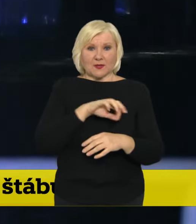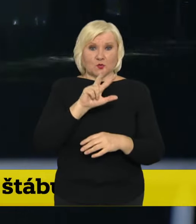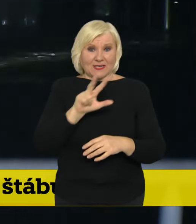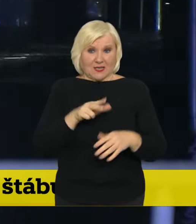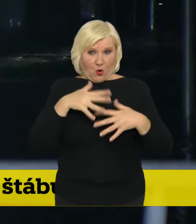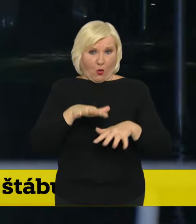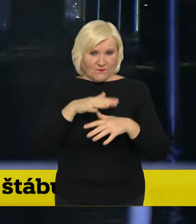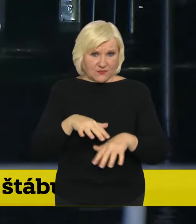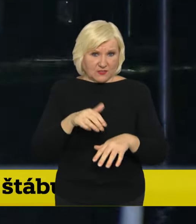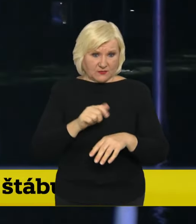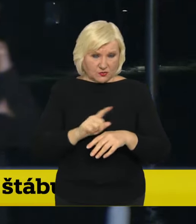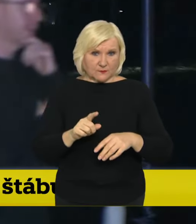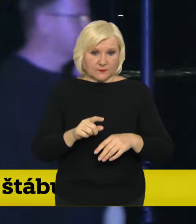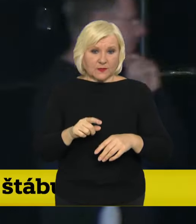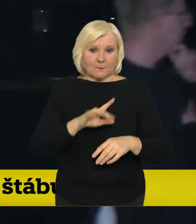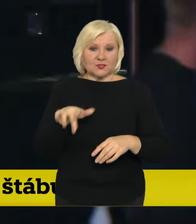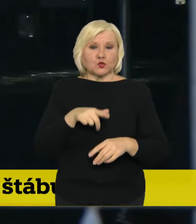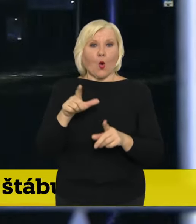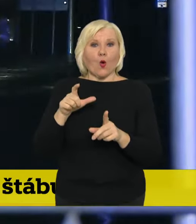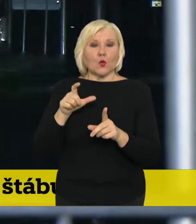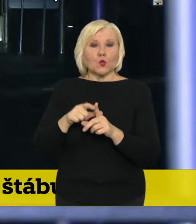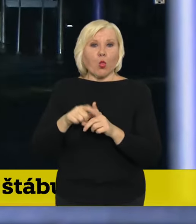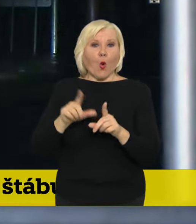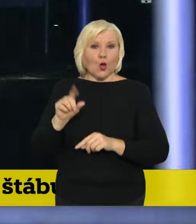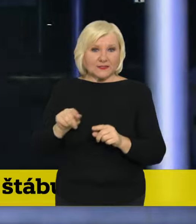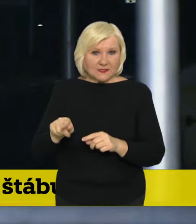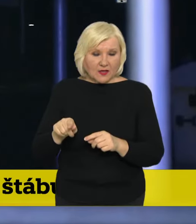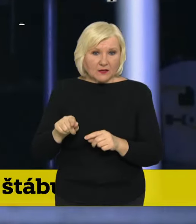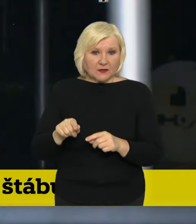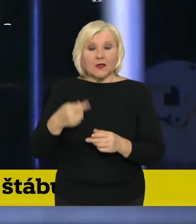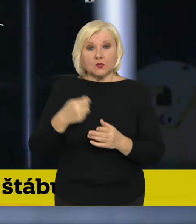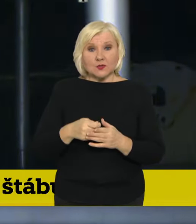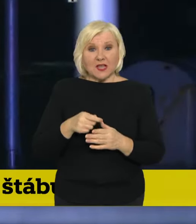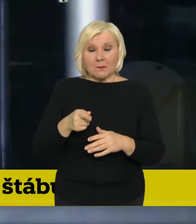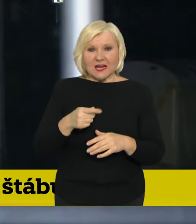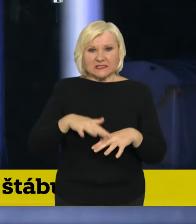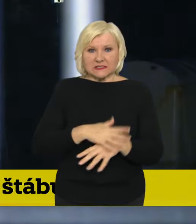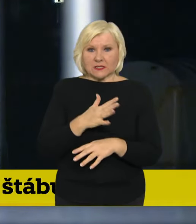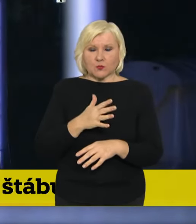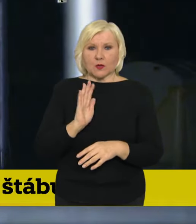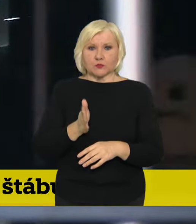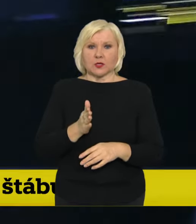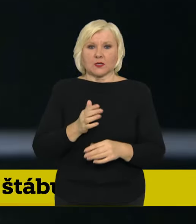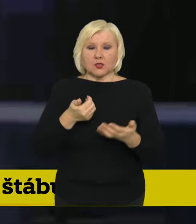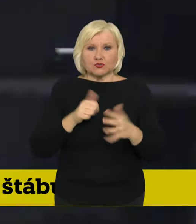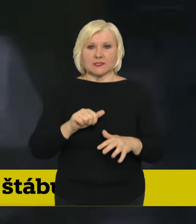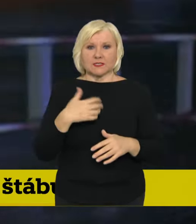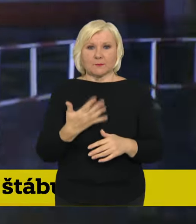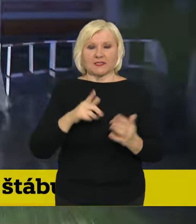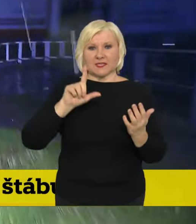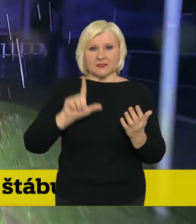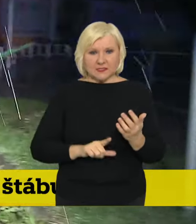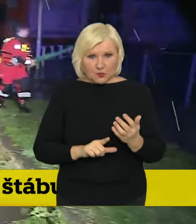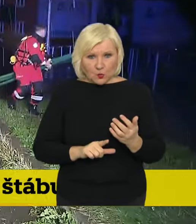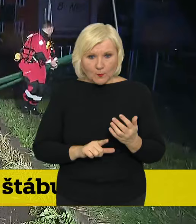Dluhonicích, na profilu Dluhonice, tak zřejmě nebude naplněná. Měli bychom se dostat na 657 kubických